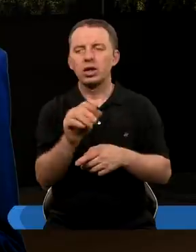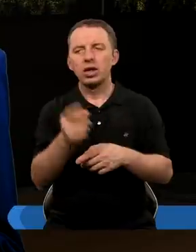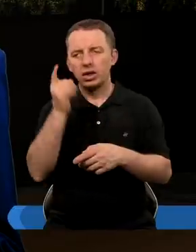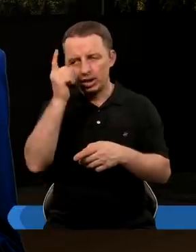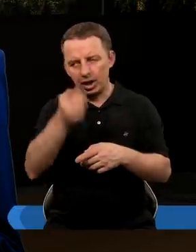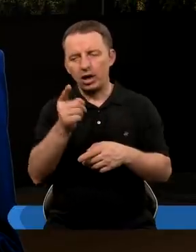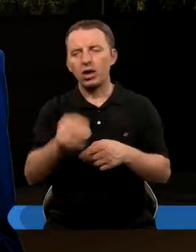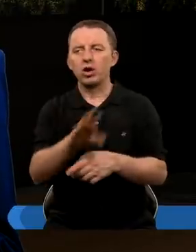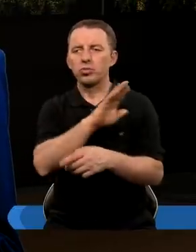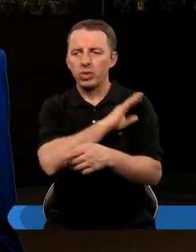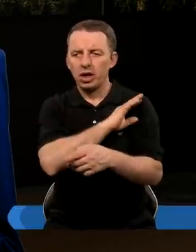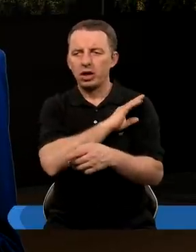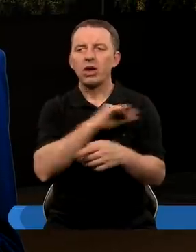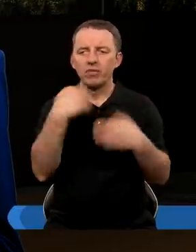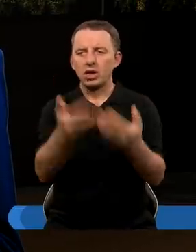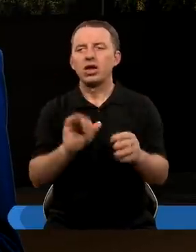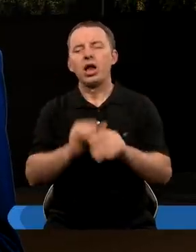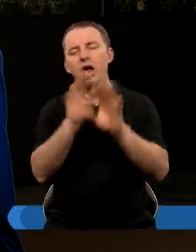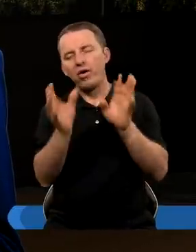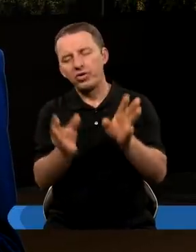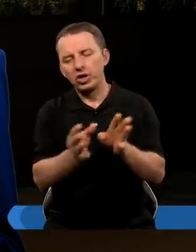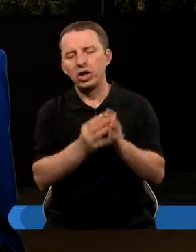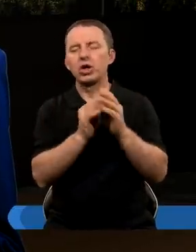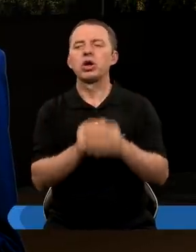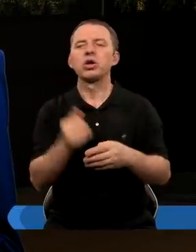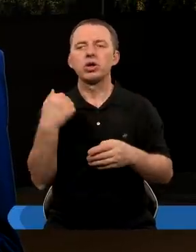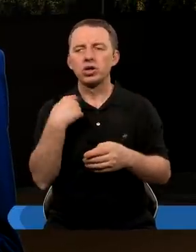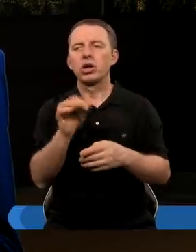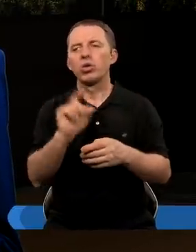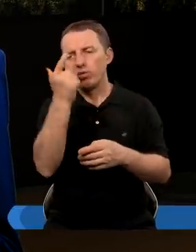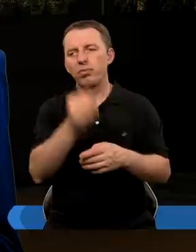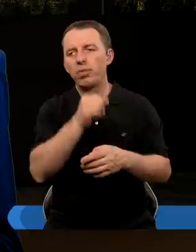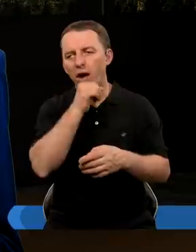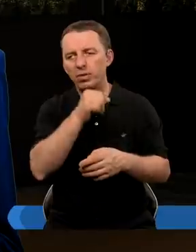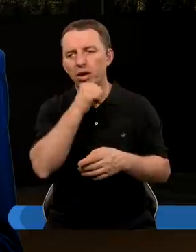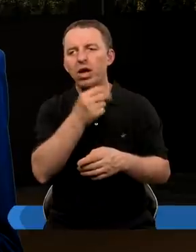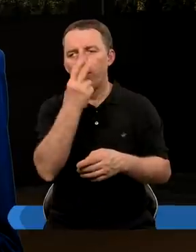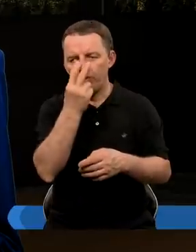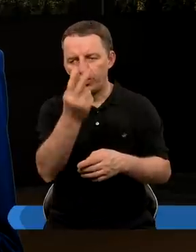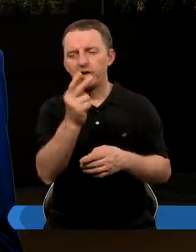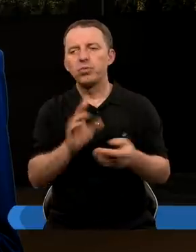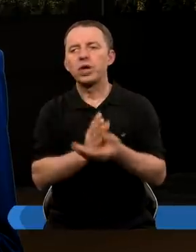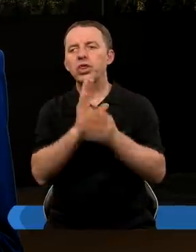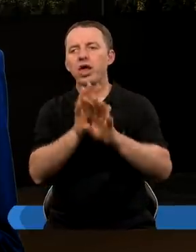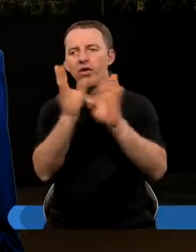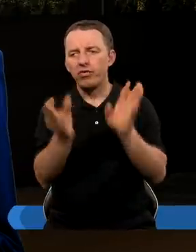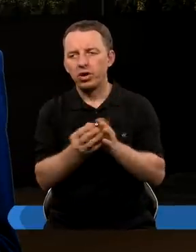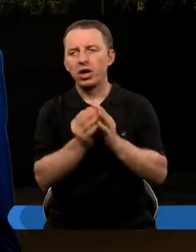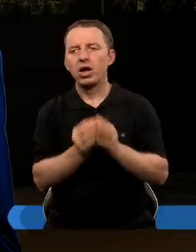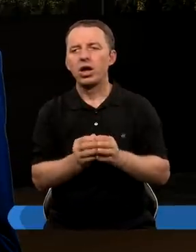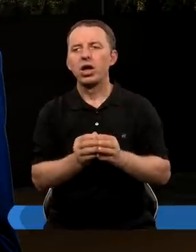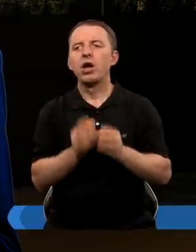dekret śmierci, który był wydany na wszystkich uczonych ludzi w Babilonie. A więc widzimy tutaj przede wszystkim,